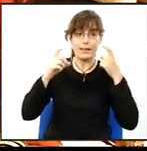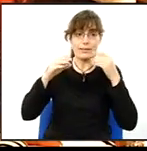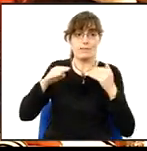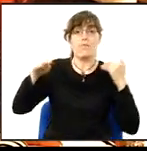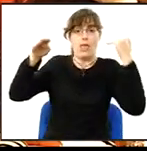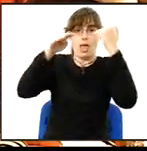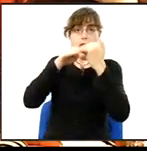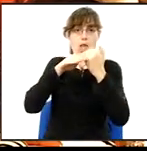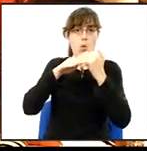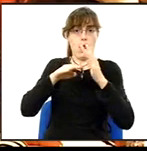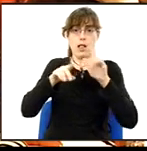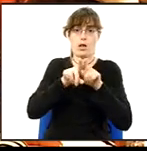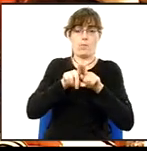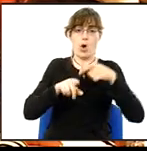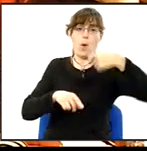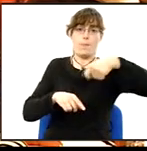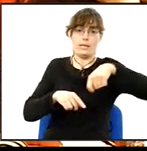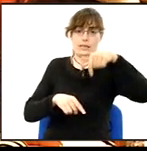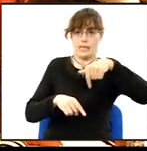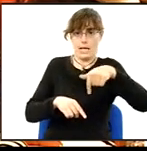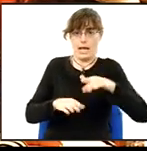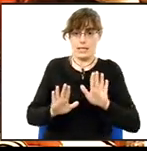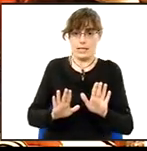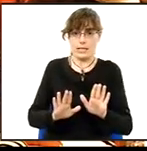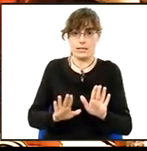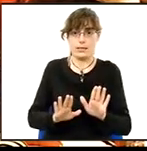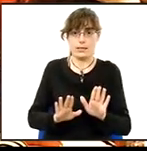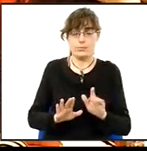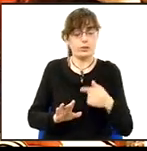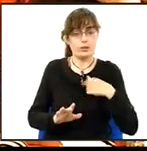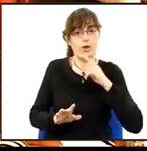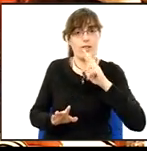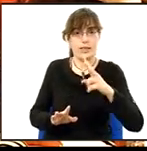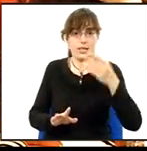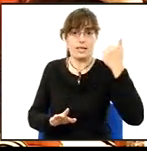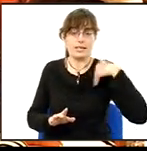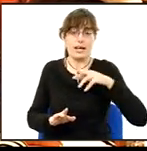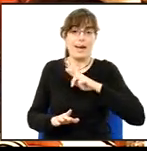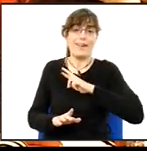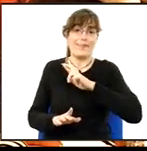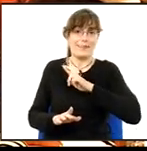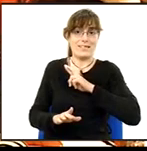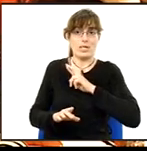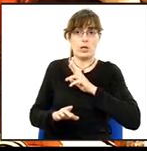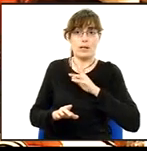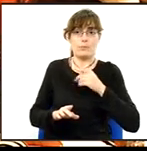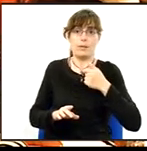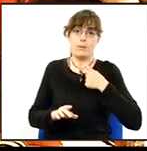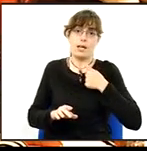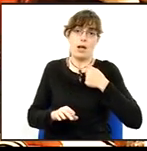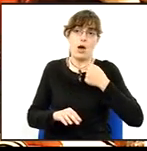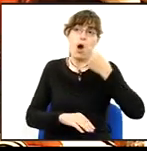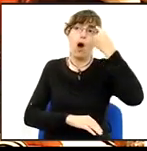doncs del que em toca com a presidenta, vol dir que si en aquell moment es va escapar, ja li vaig comentar a la regidora, doncs no voldria ser